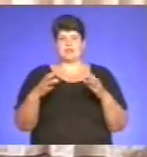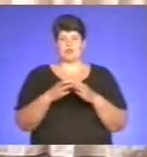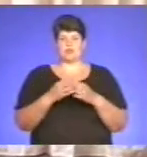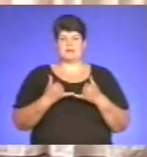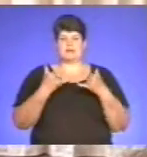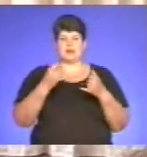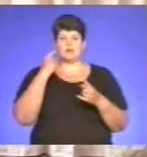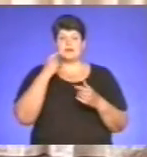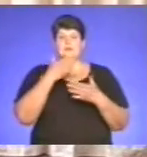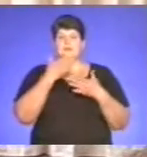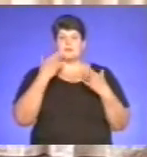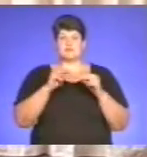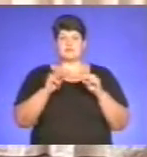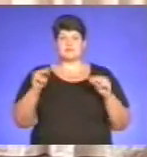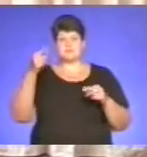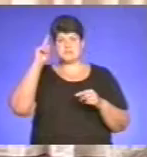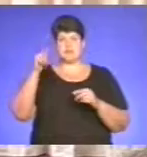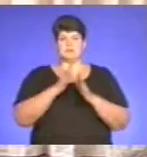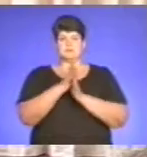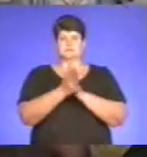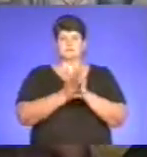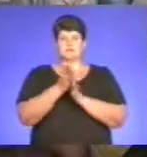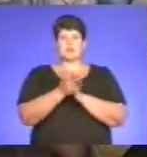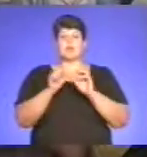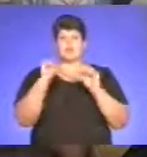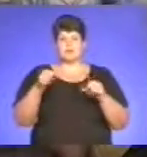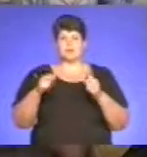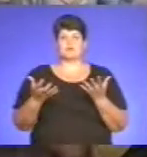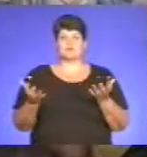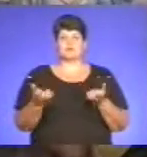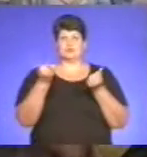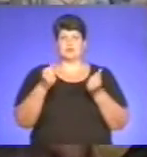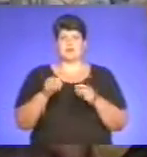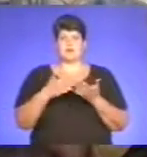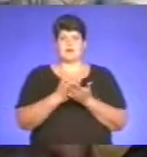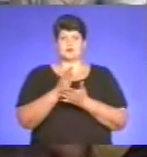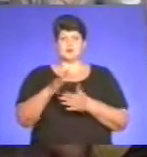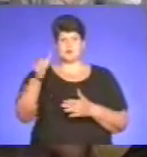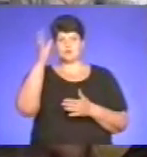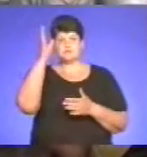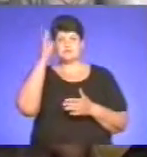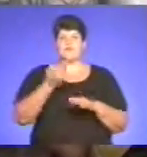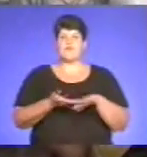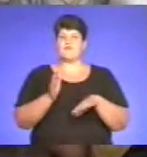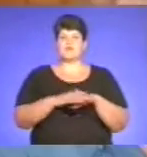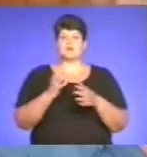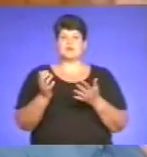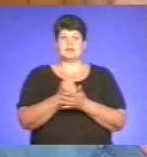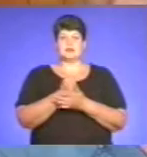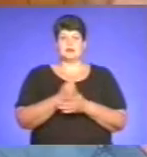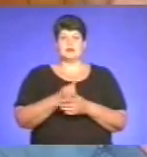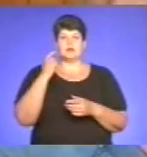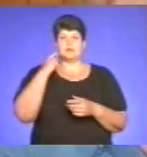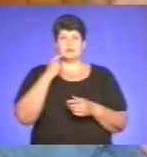Немає викладачів, які б знали мову жестів і допомогли здобути цим людям якісну освіту. Важко знайти нечуючим і